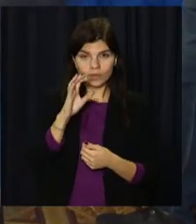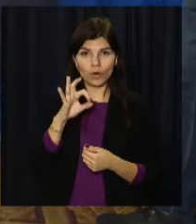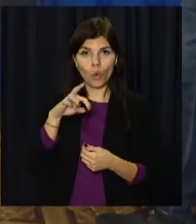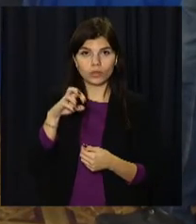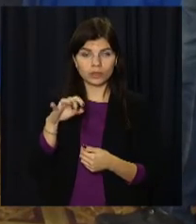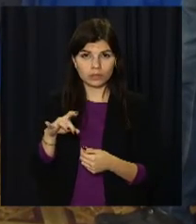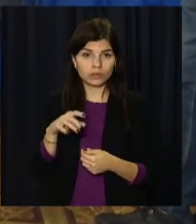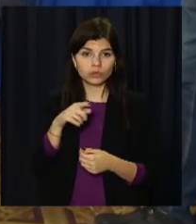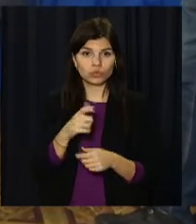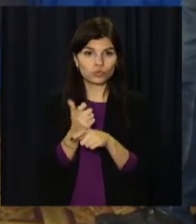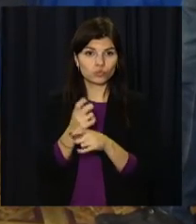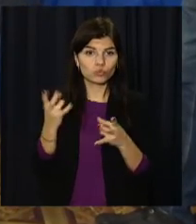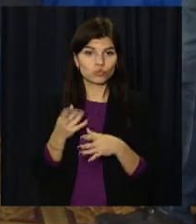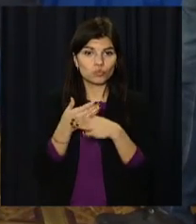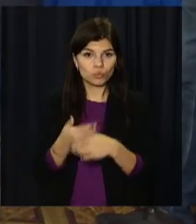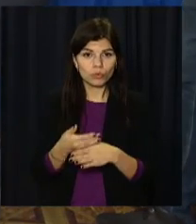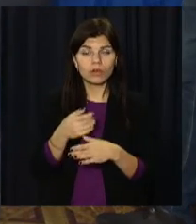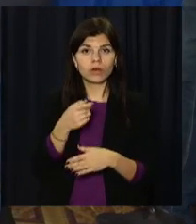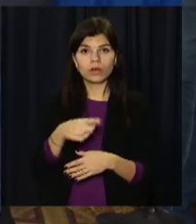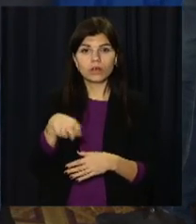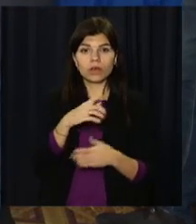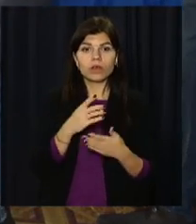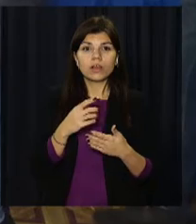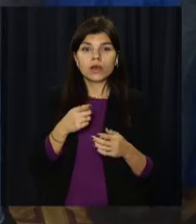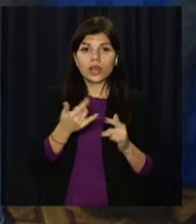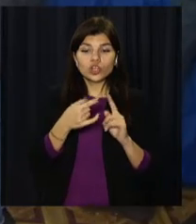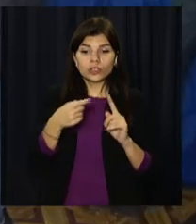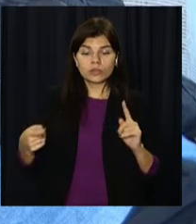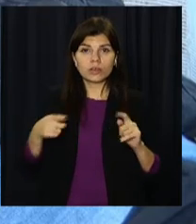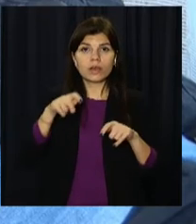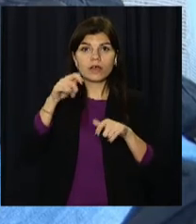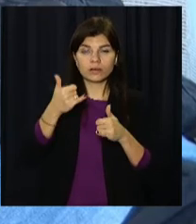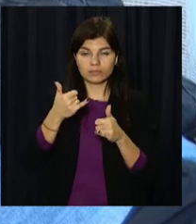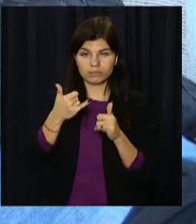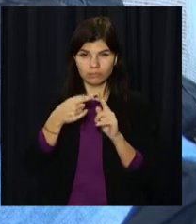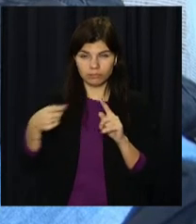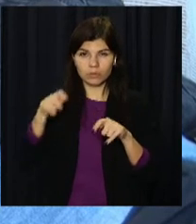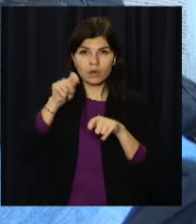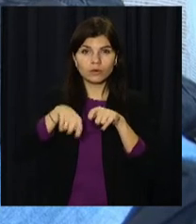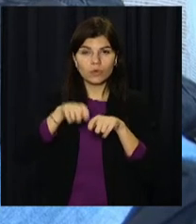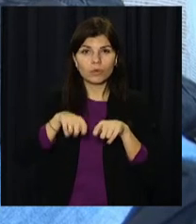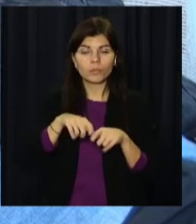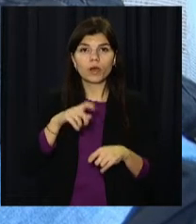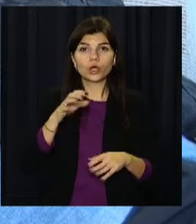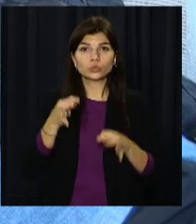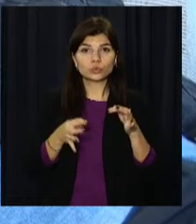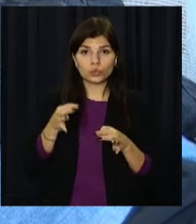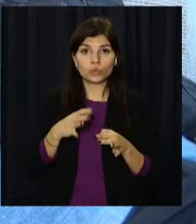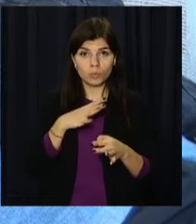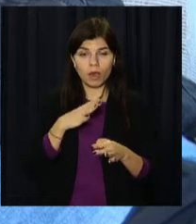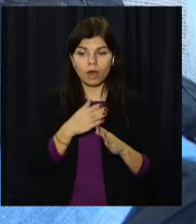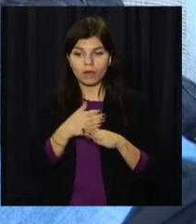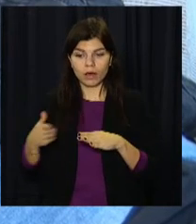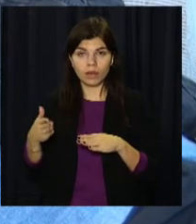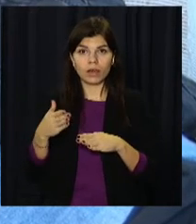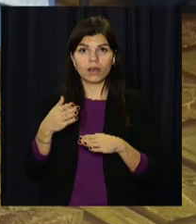потребує допомоги. Чоловік наразі на пробації. Це випробувальний термін для засуджених. Один із етапів – соціалізація у суспільстві. А оскільки грошей